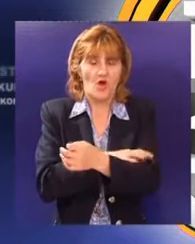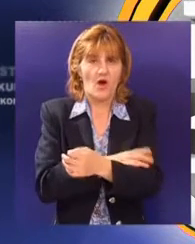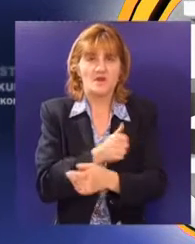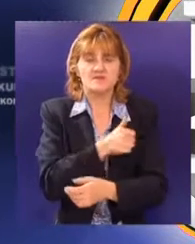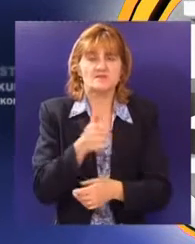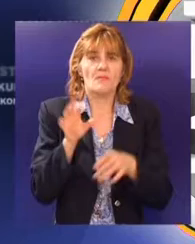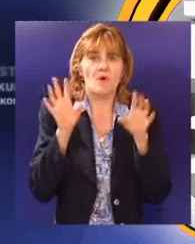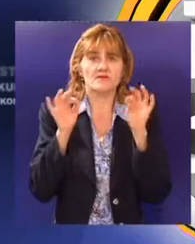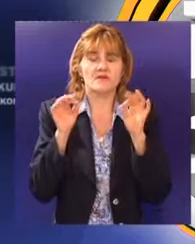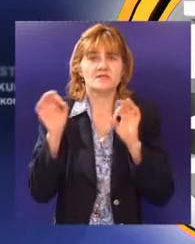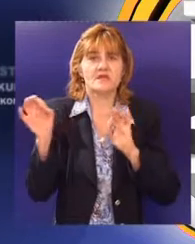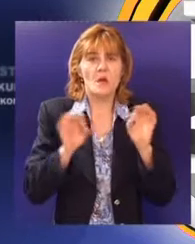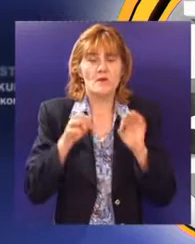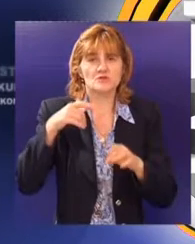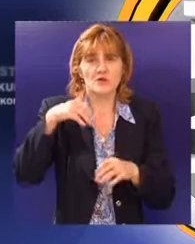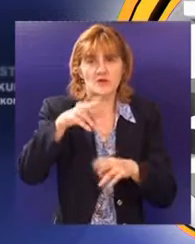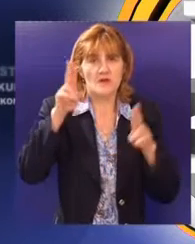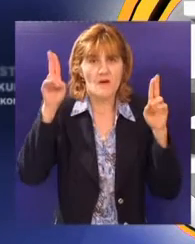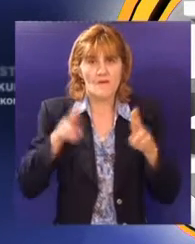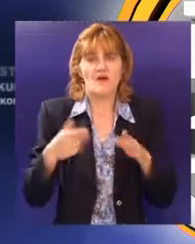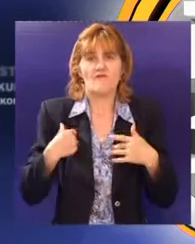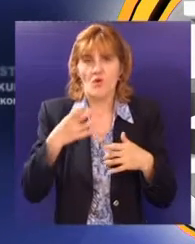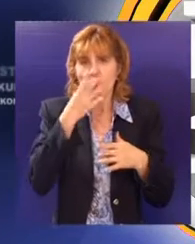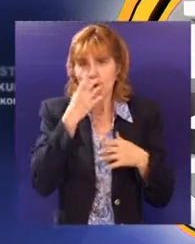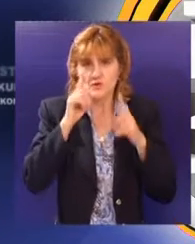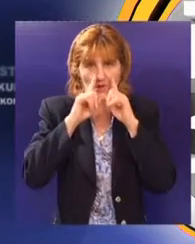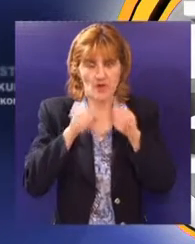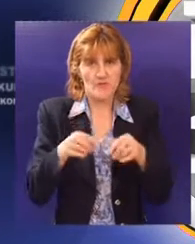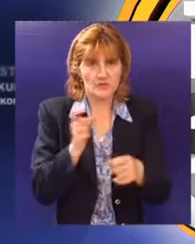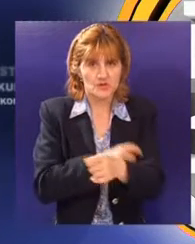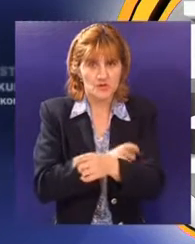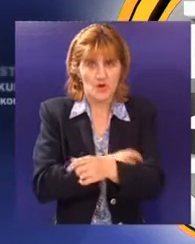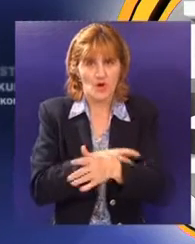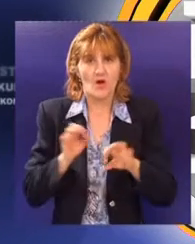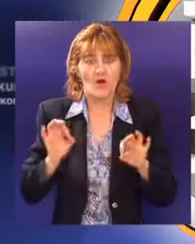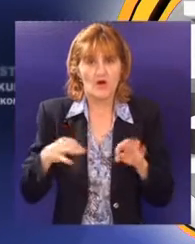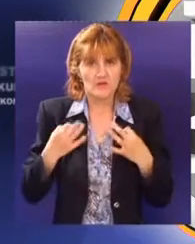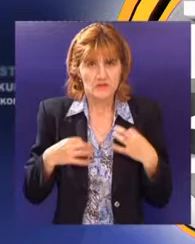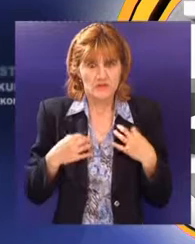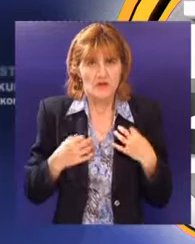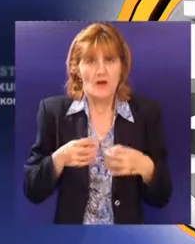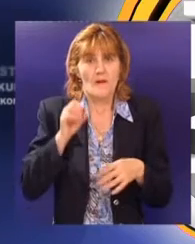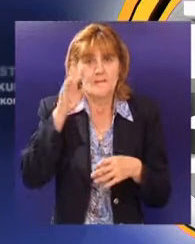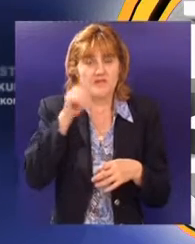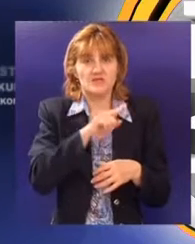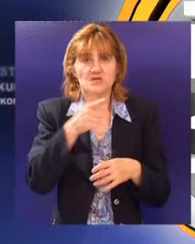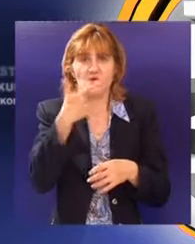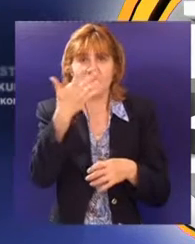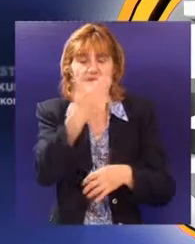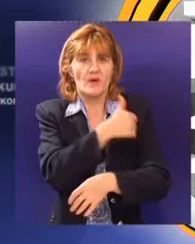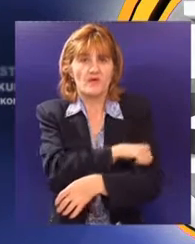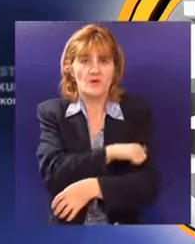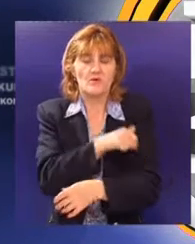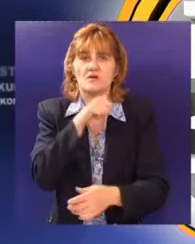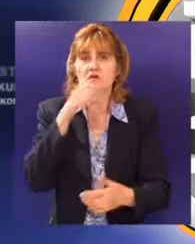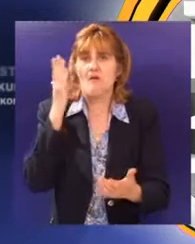njih se leči. Prema procenama Ministarstva unutrašnjih poslova oko 70% mladih uzrasta od 15 do 25 godina